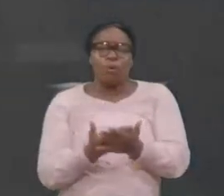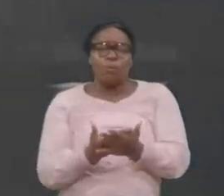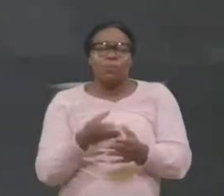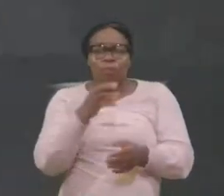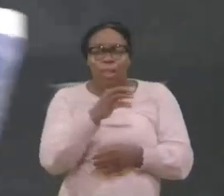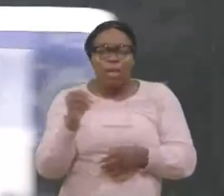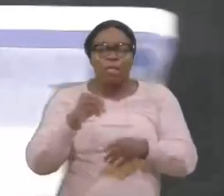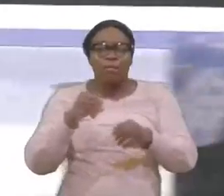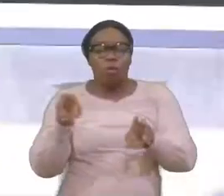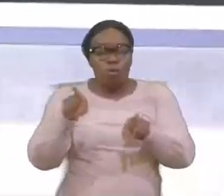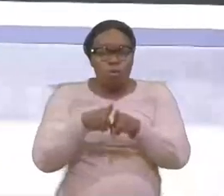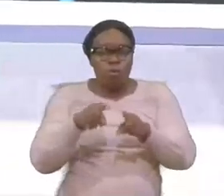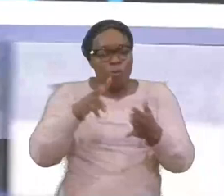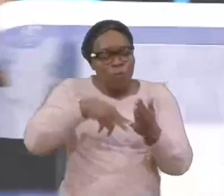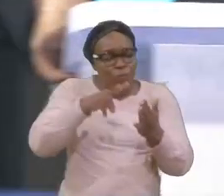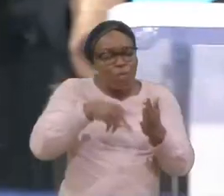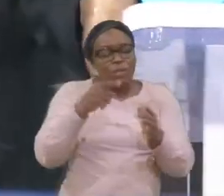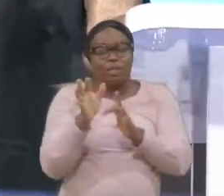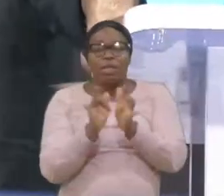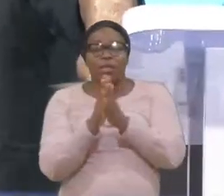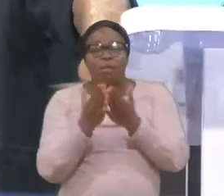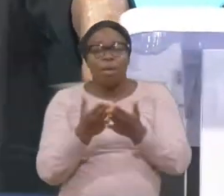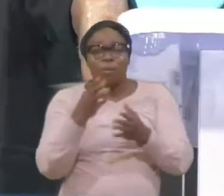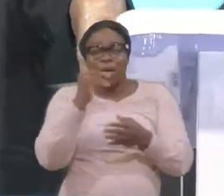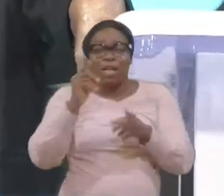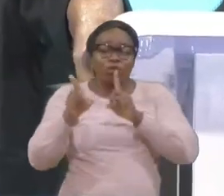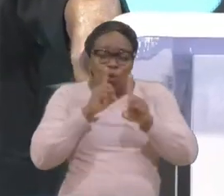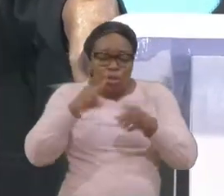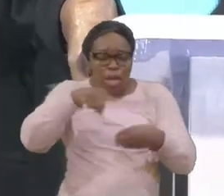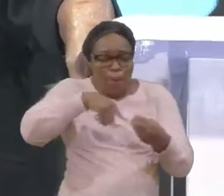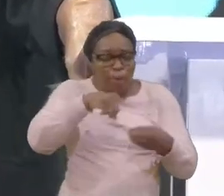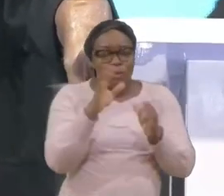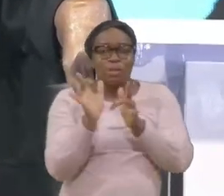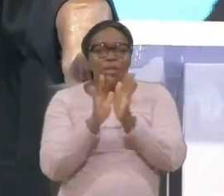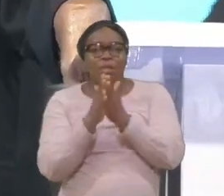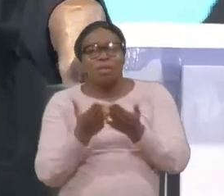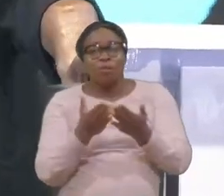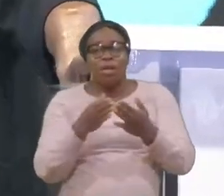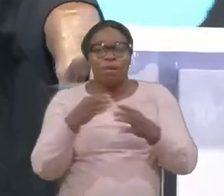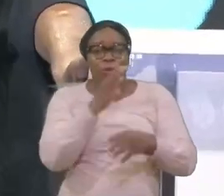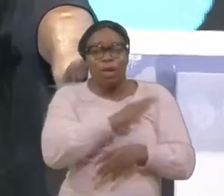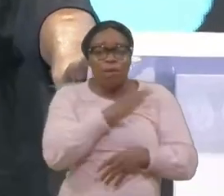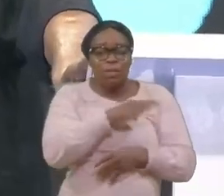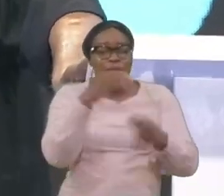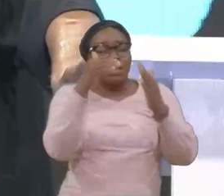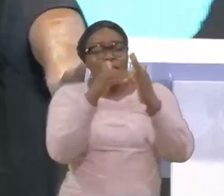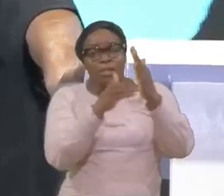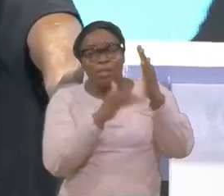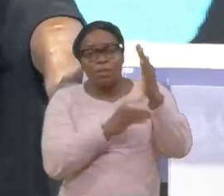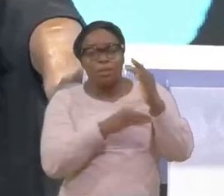Elle citait, Même les écritures, Quand maman, Je me rappelle, Oh, L'année particulière,